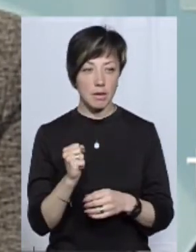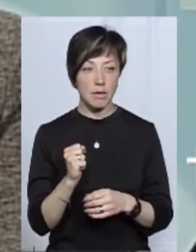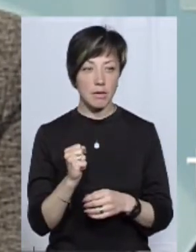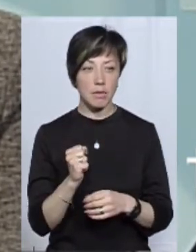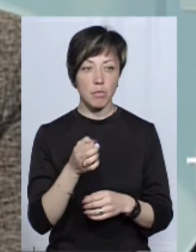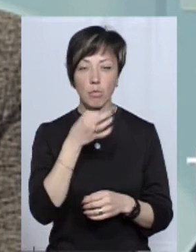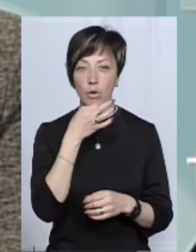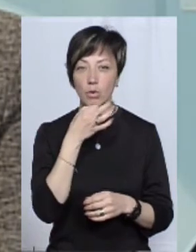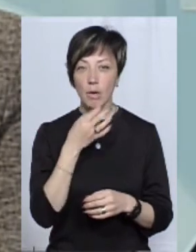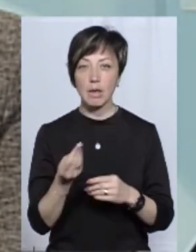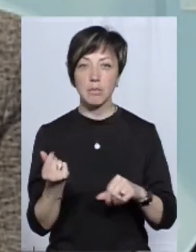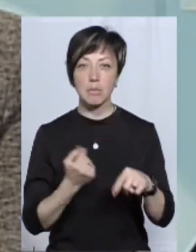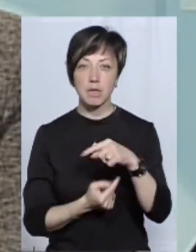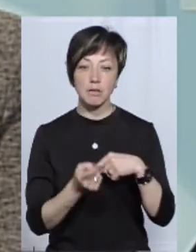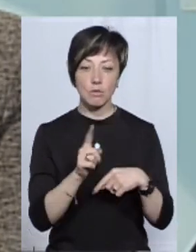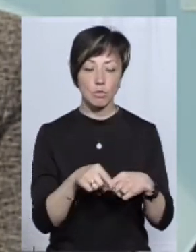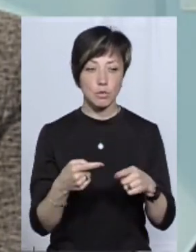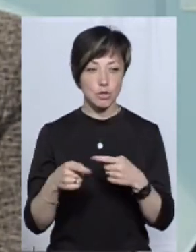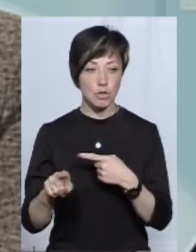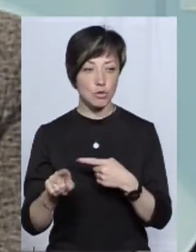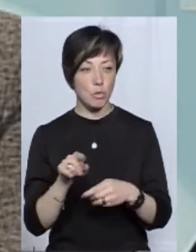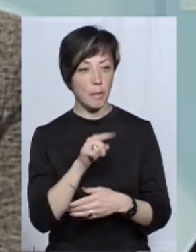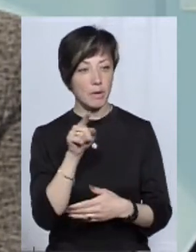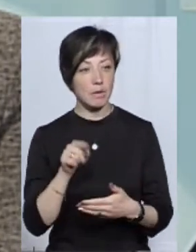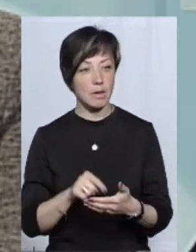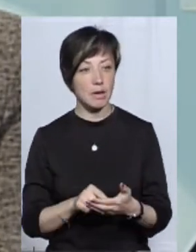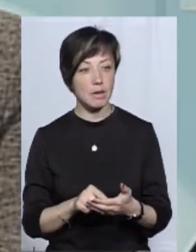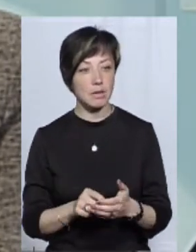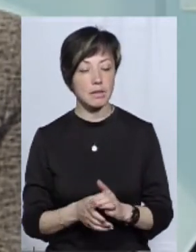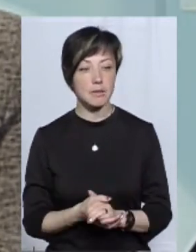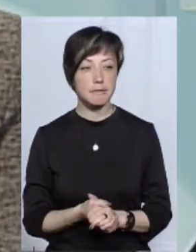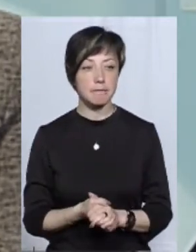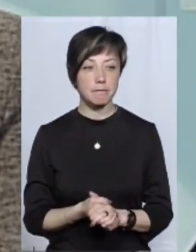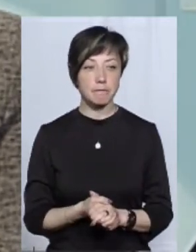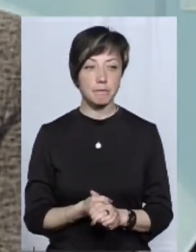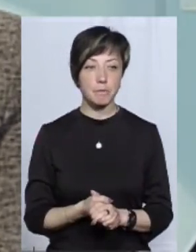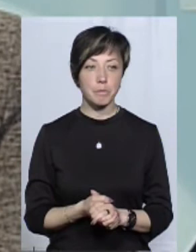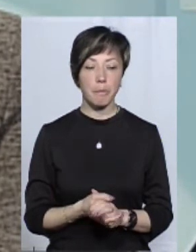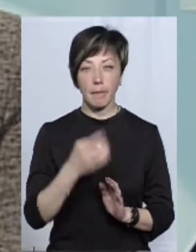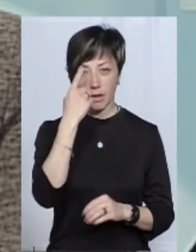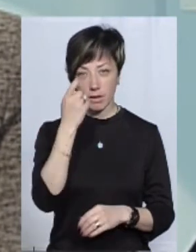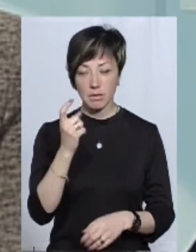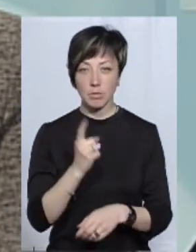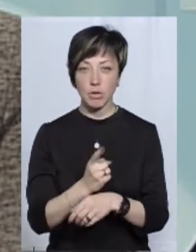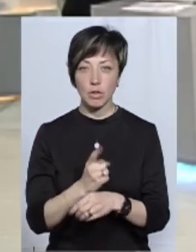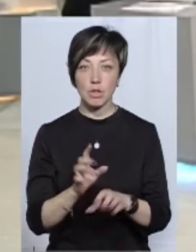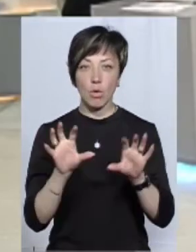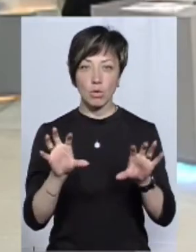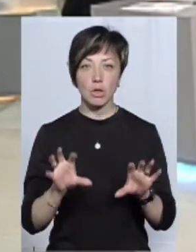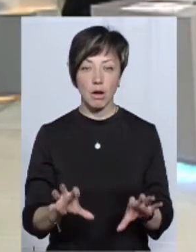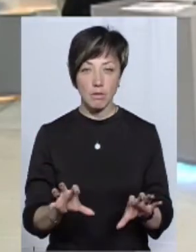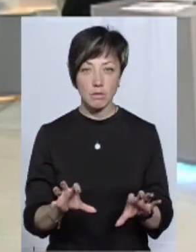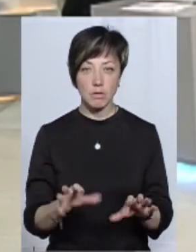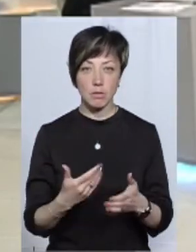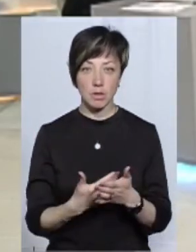подобаннях бізнесу в тому чи іншому ключі. Якщо доводяться індикативи, що заборонено законодавством,